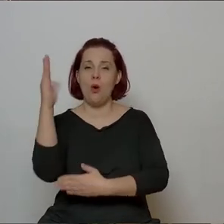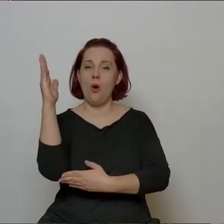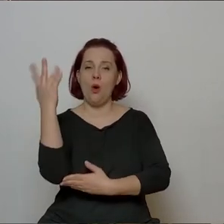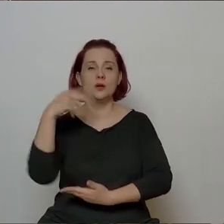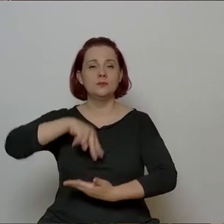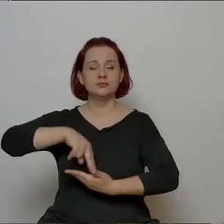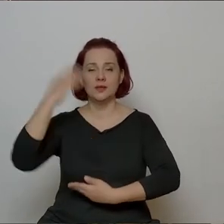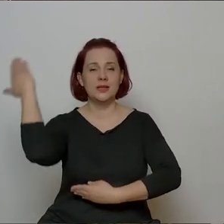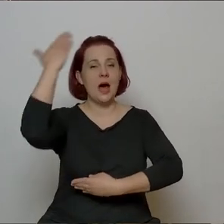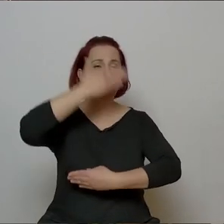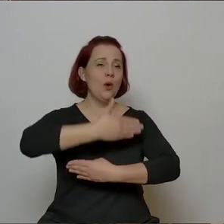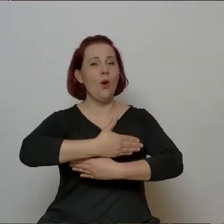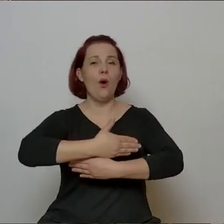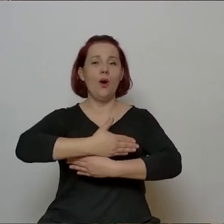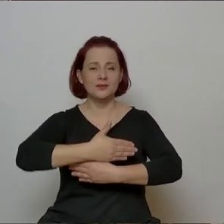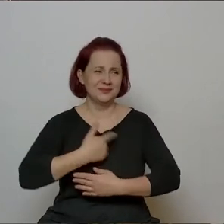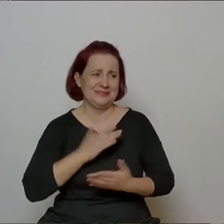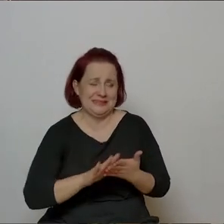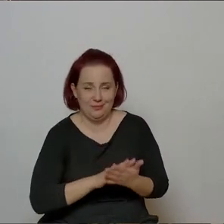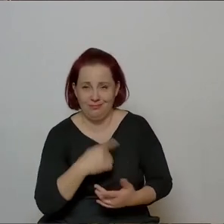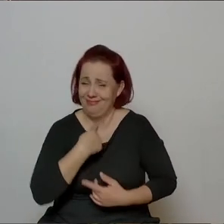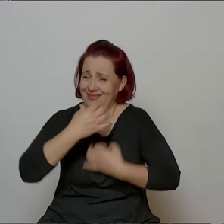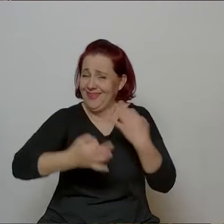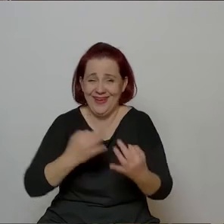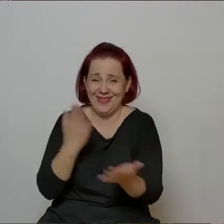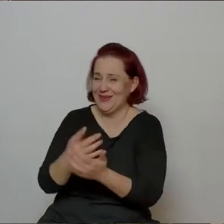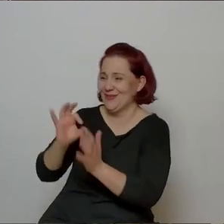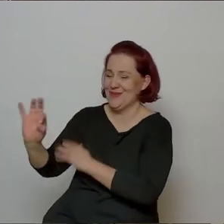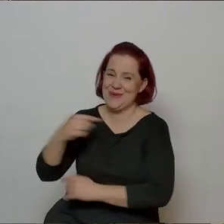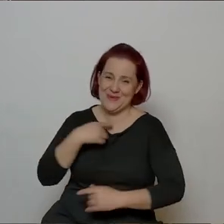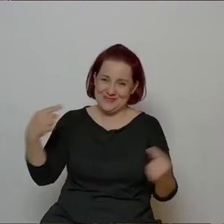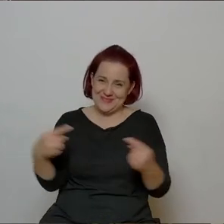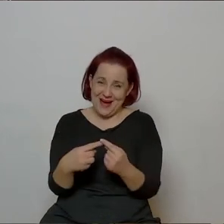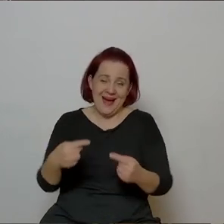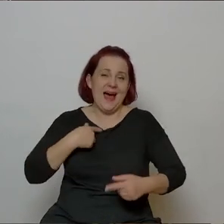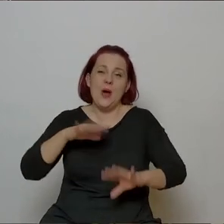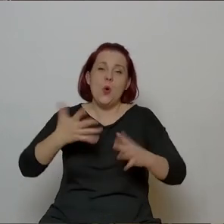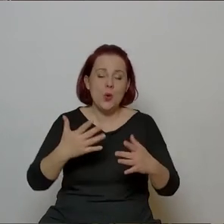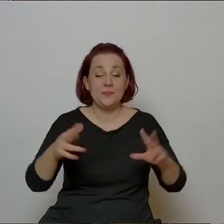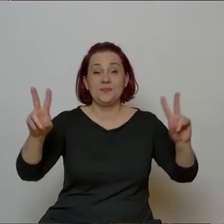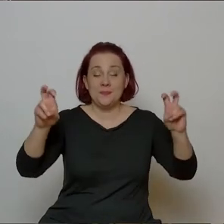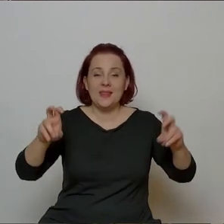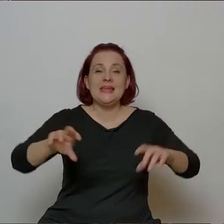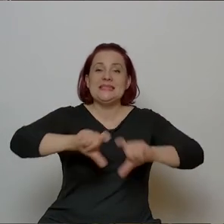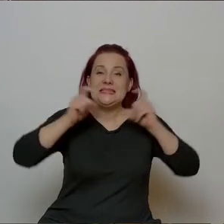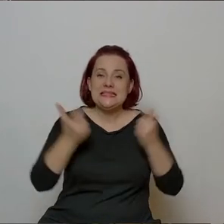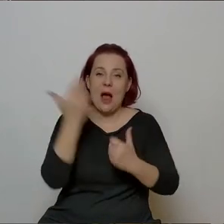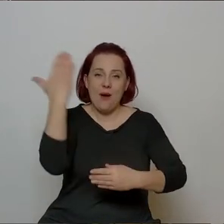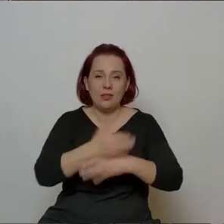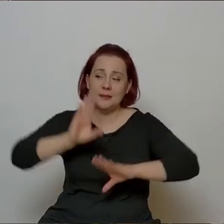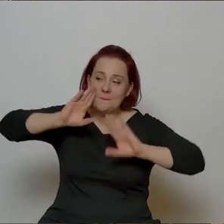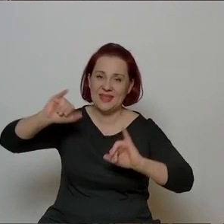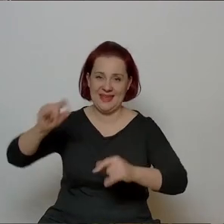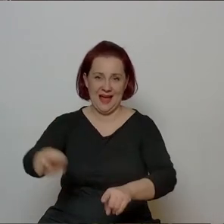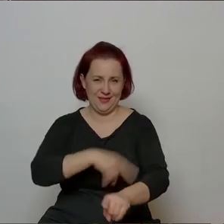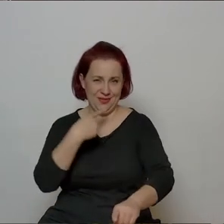dot... Nie mógł, przepraszam, nie mogę zaśpiać, bo tylko Niemen po Czawie. Całą noc tak długo jak ty. I już ma te swoje takie zawijasy